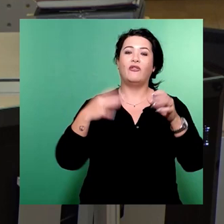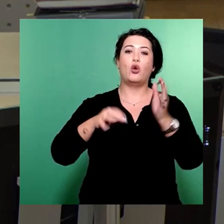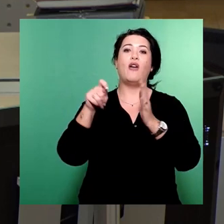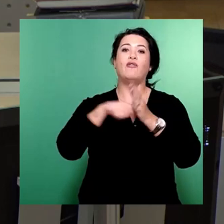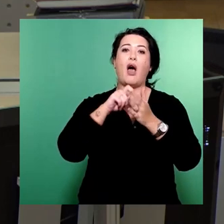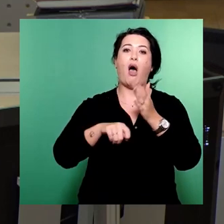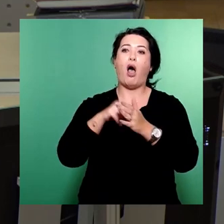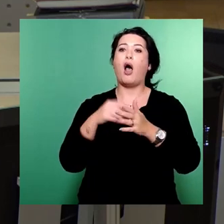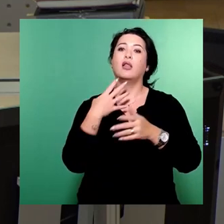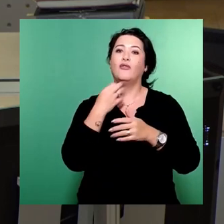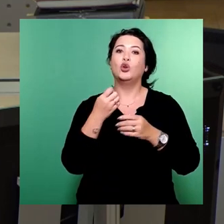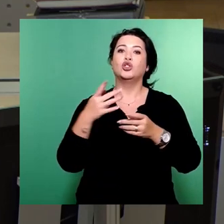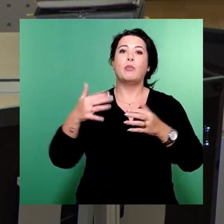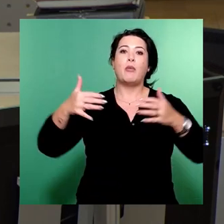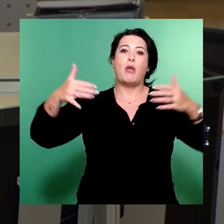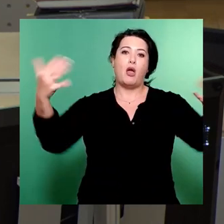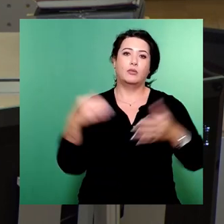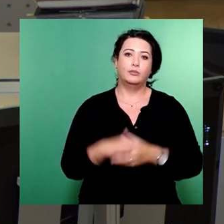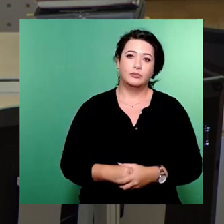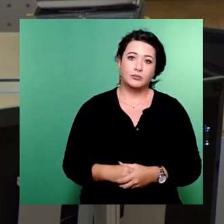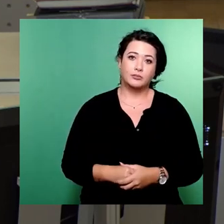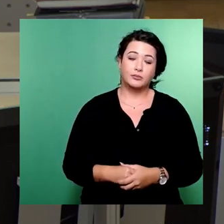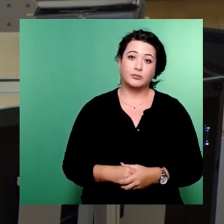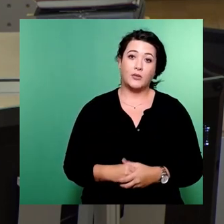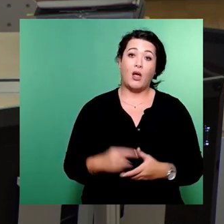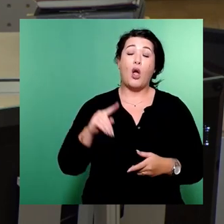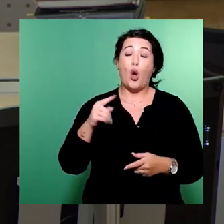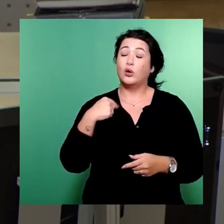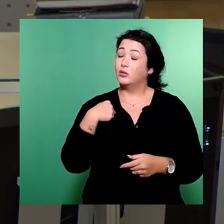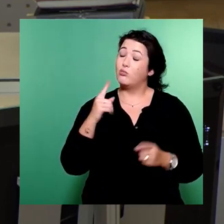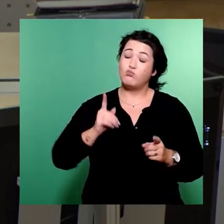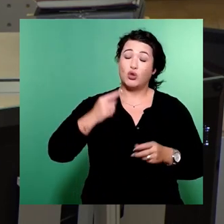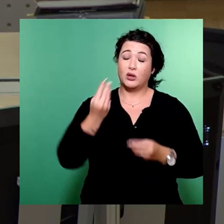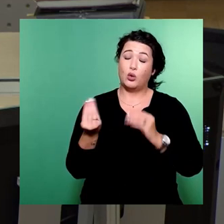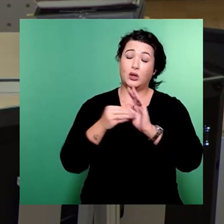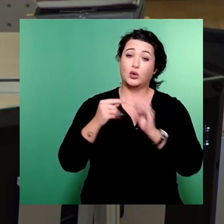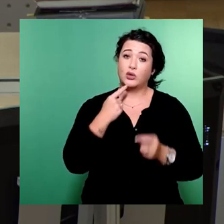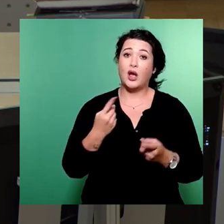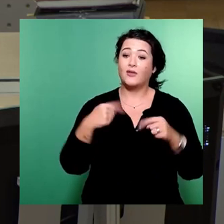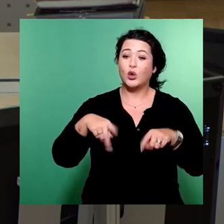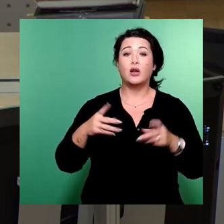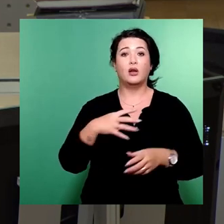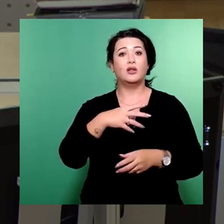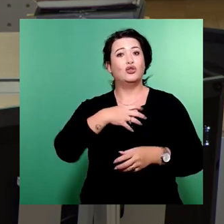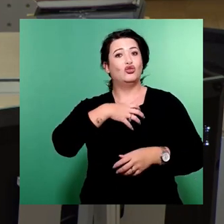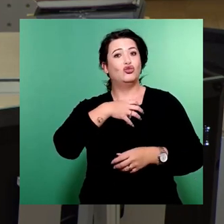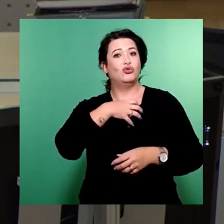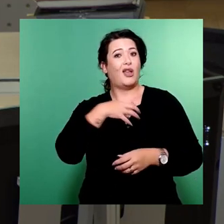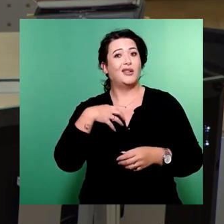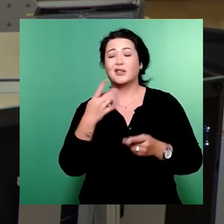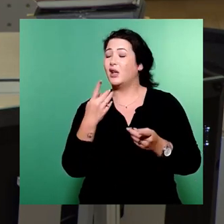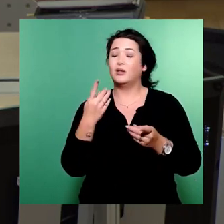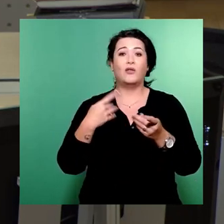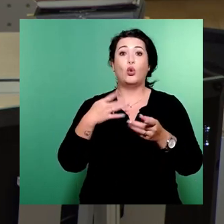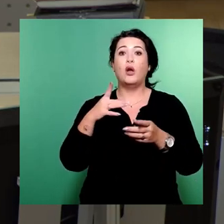Und eins möchte ich auch noch mal klarstellen. Wir sind auch keine Stadt, die sich irgendwie überrollen lässt oder überfordern lässt. Landeshauptstadt Dresden stand schon vor vielen